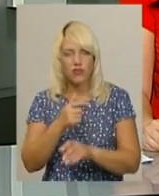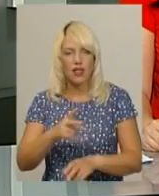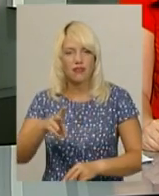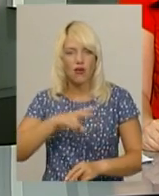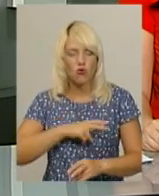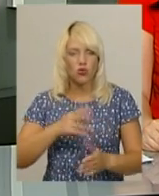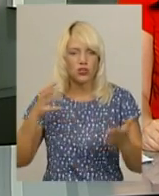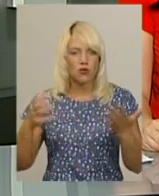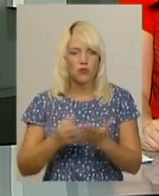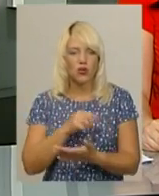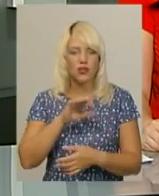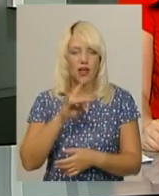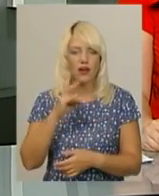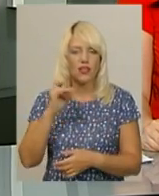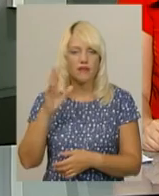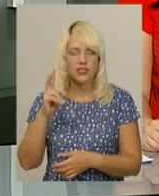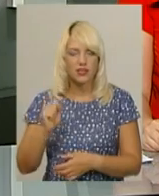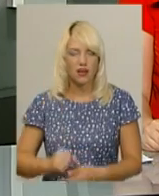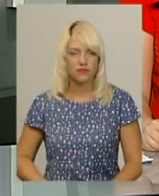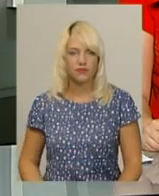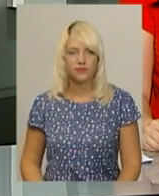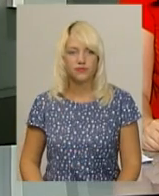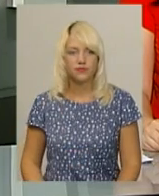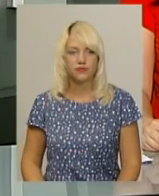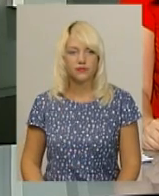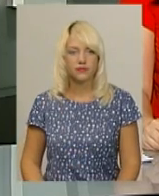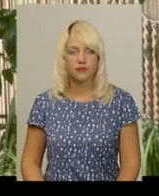кореспондентка зустрічалася з переможницею співочого конкурсу.